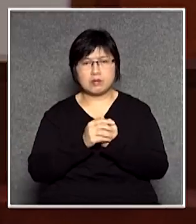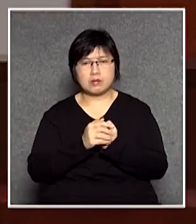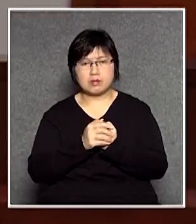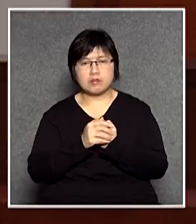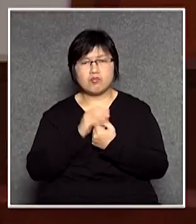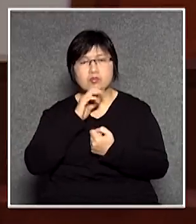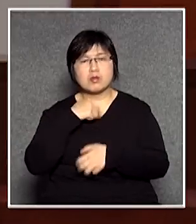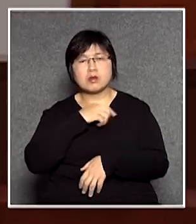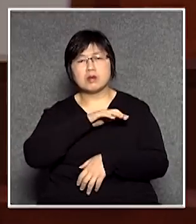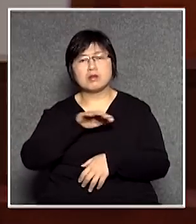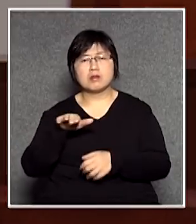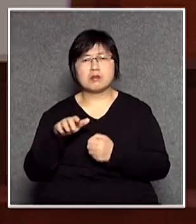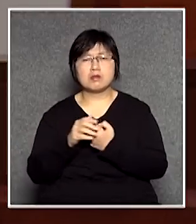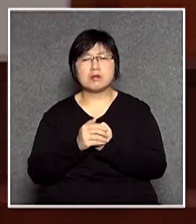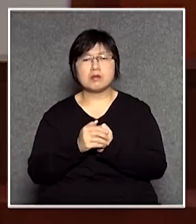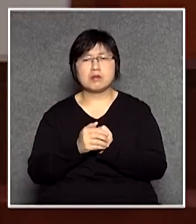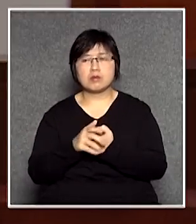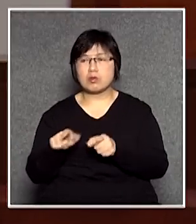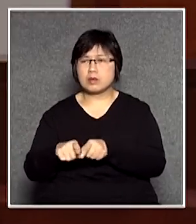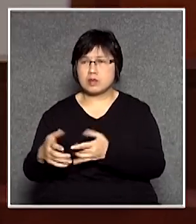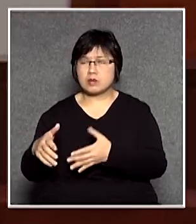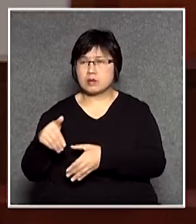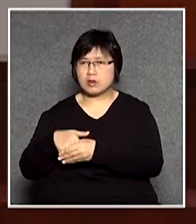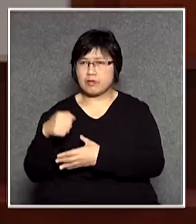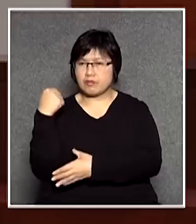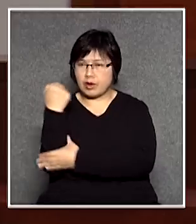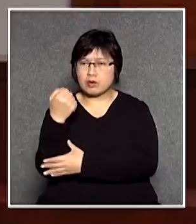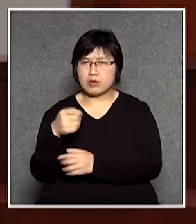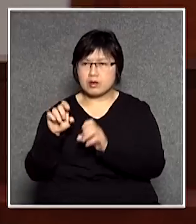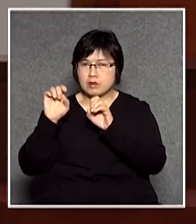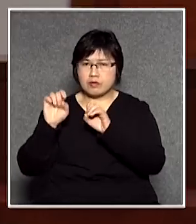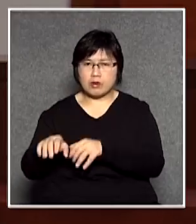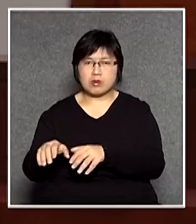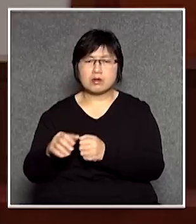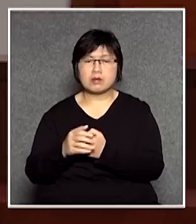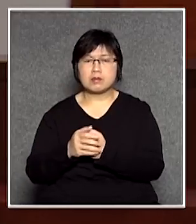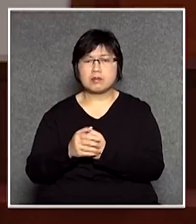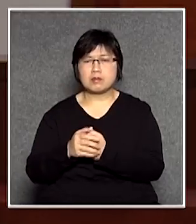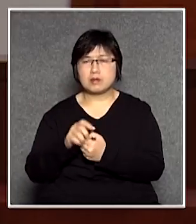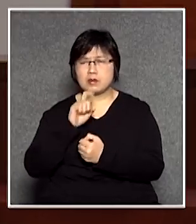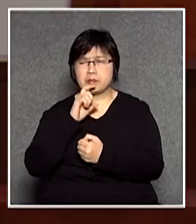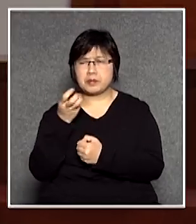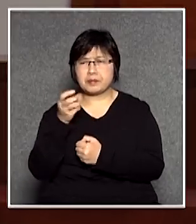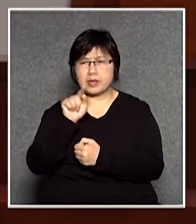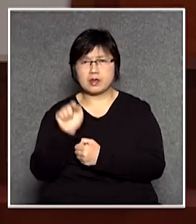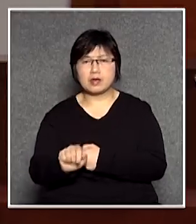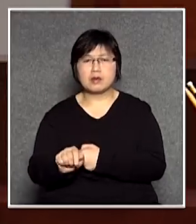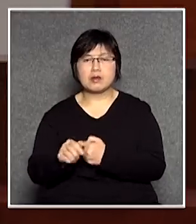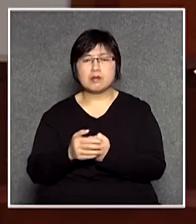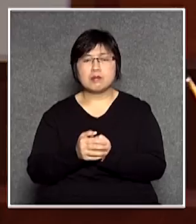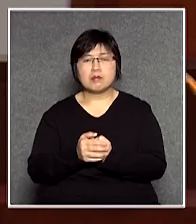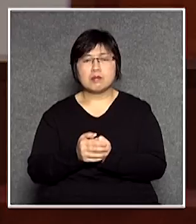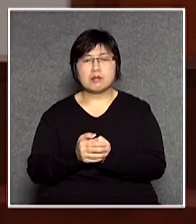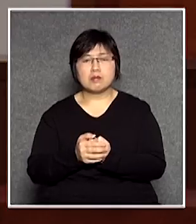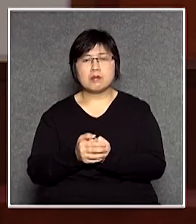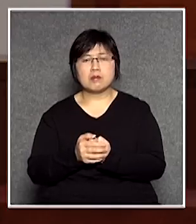我們就是我們的同時投反對票或者棄權票我覺得是有少少問題不過我